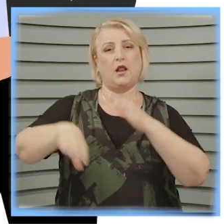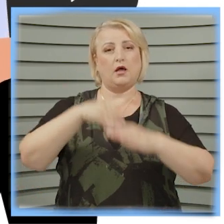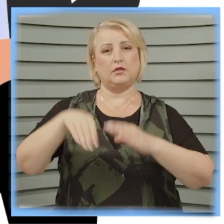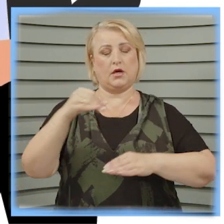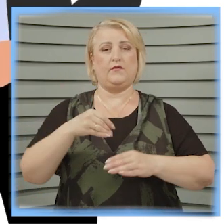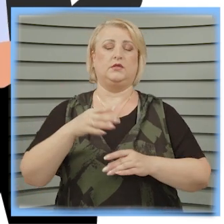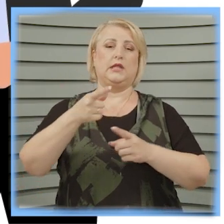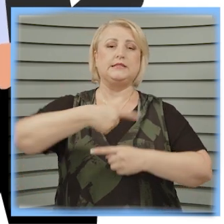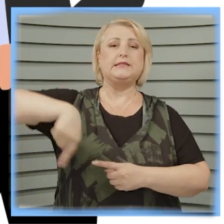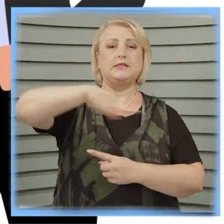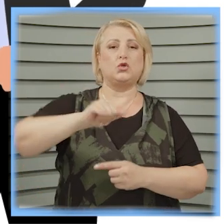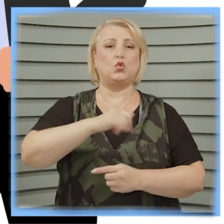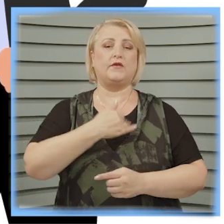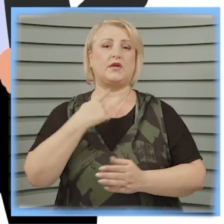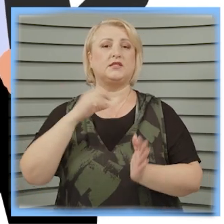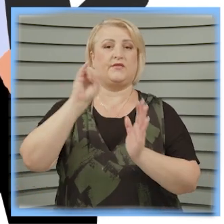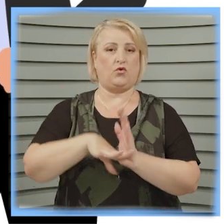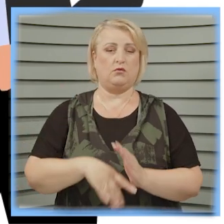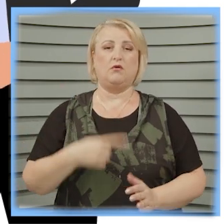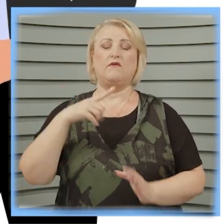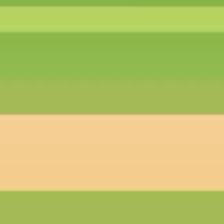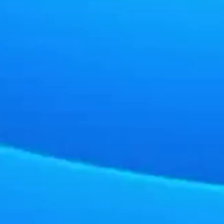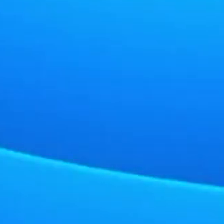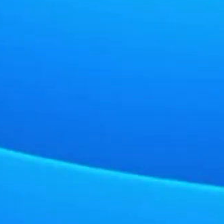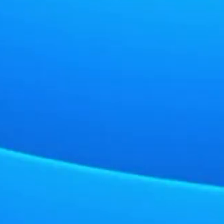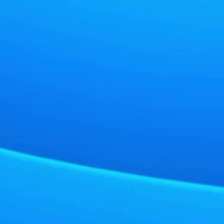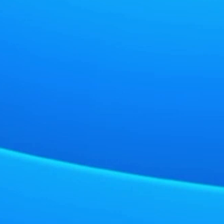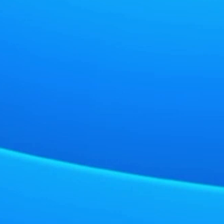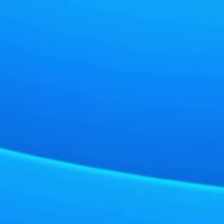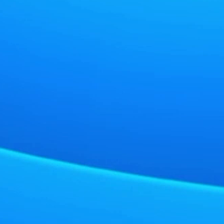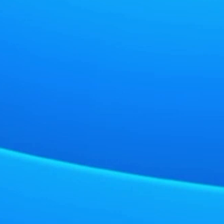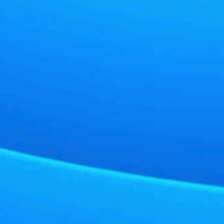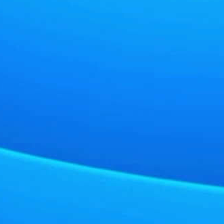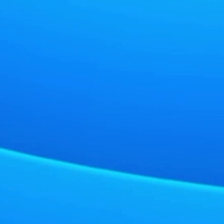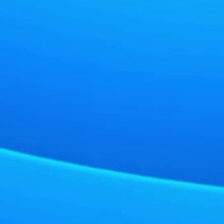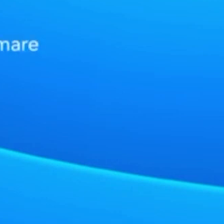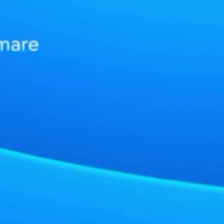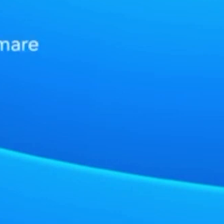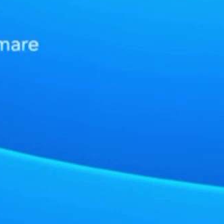listele electorale de bază la secția de votare unde vrei să votezi. Votează cu încredere!